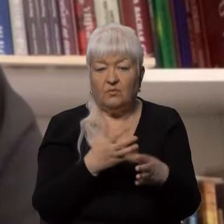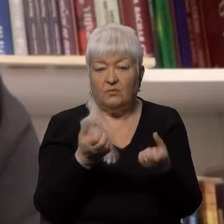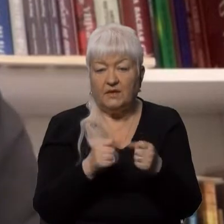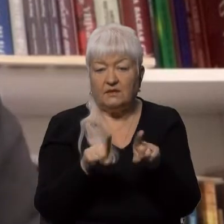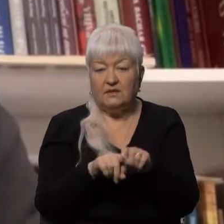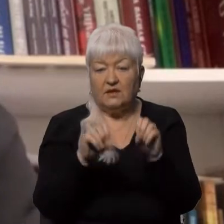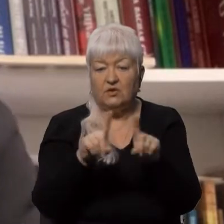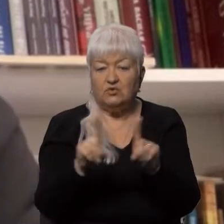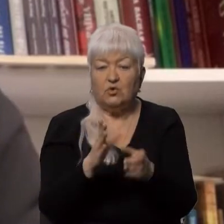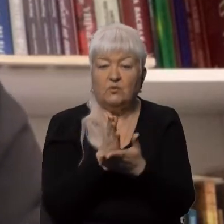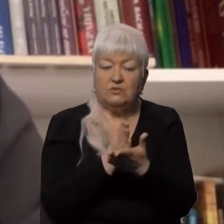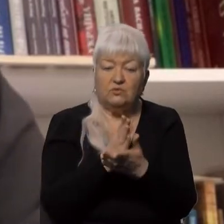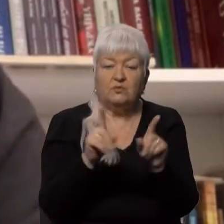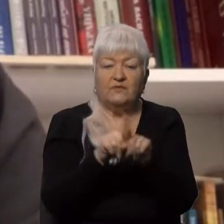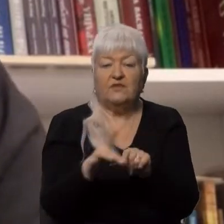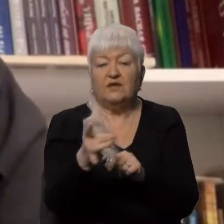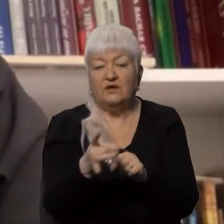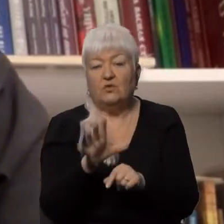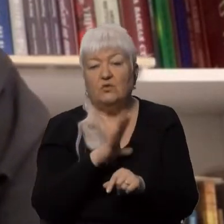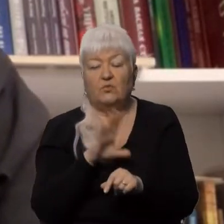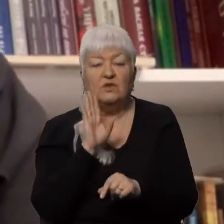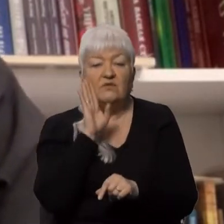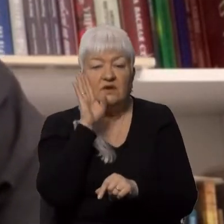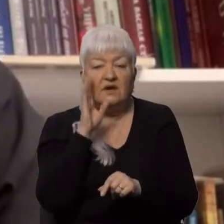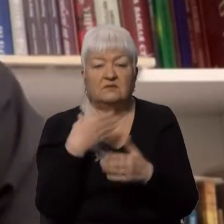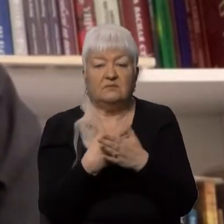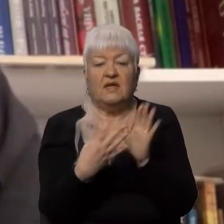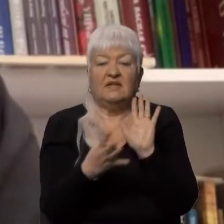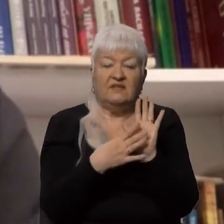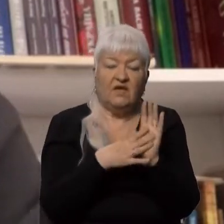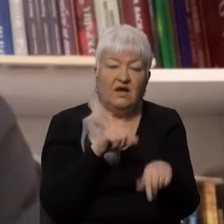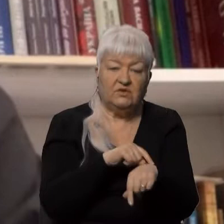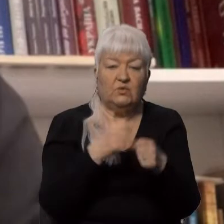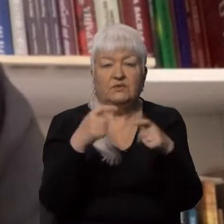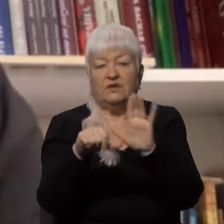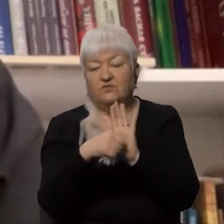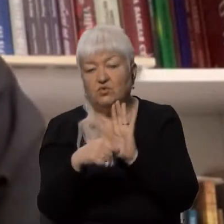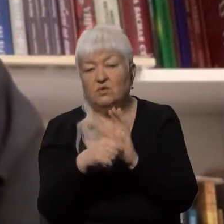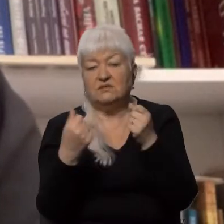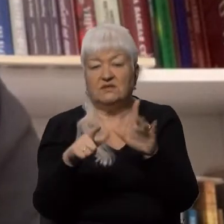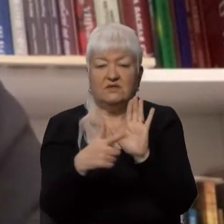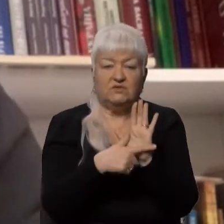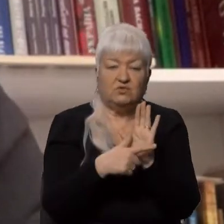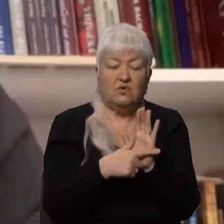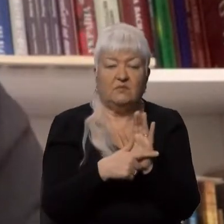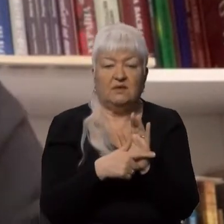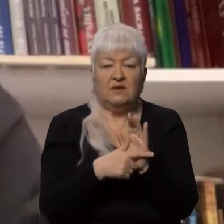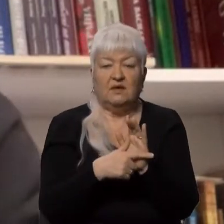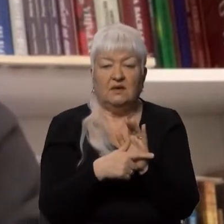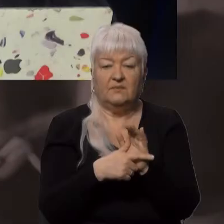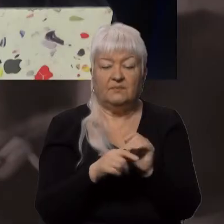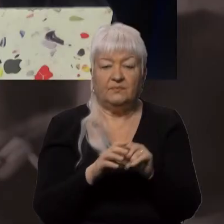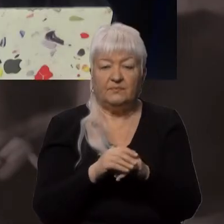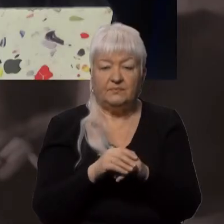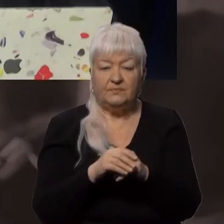в таких регіонах вранці. Це, наприклад, о 9-й годині, десь о 6-й, десь о 7-й. Це залежить від регіону.